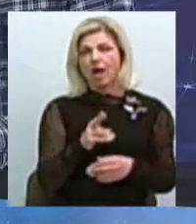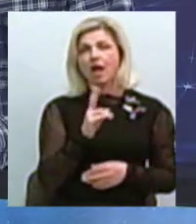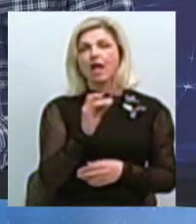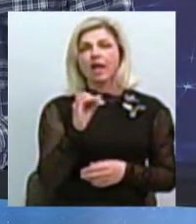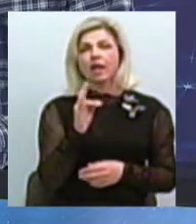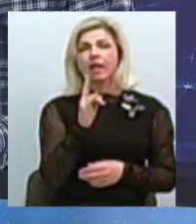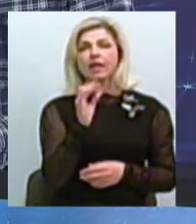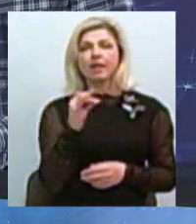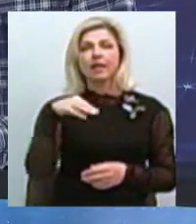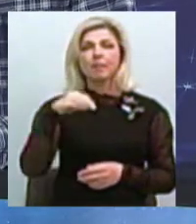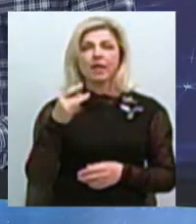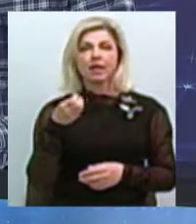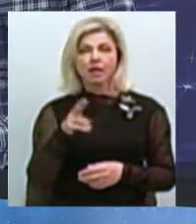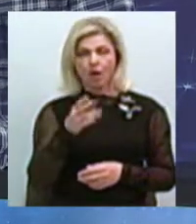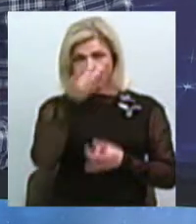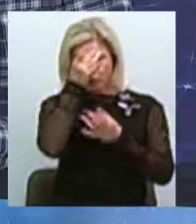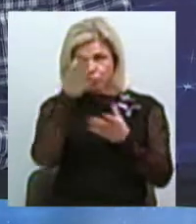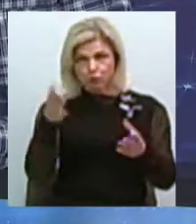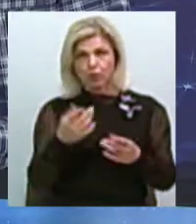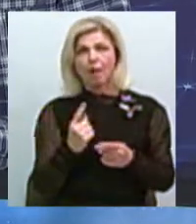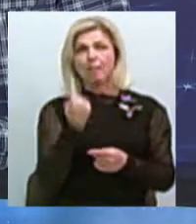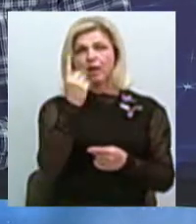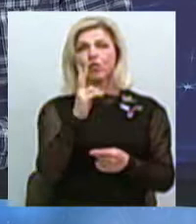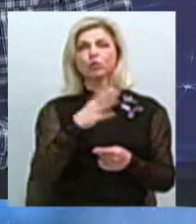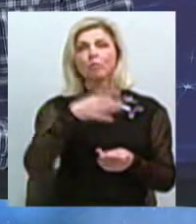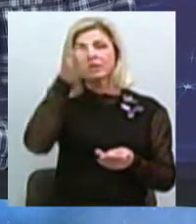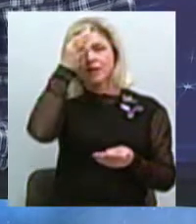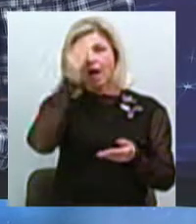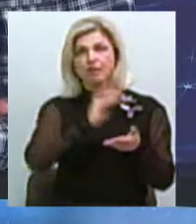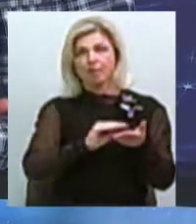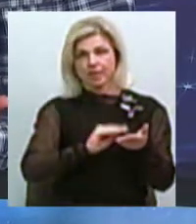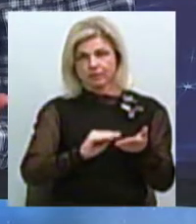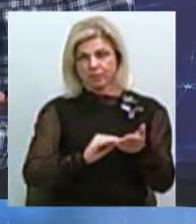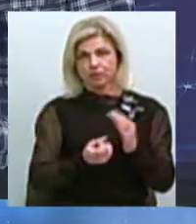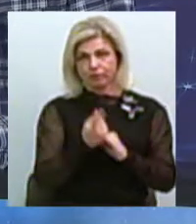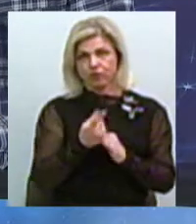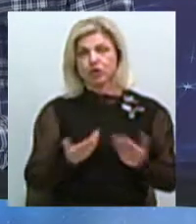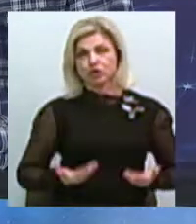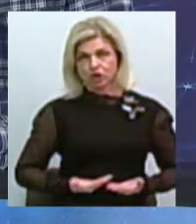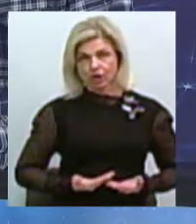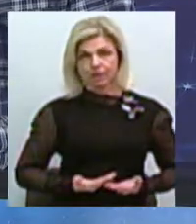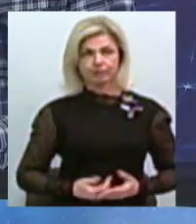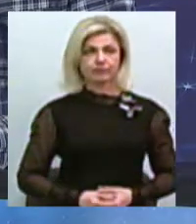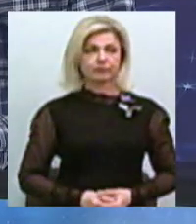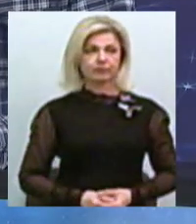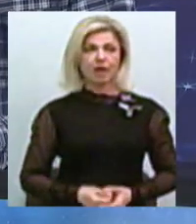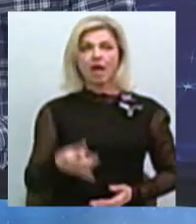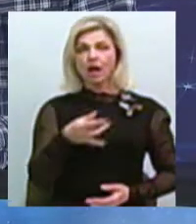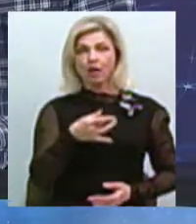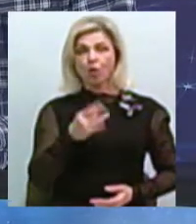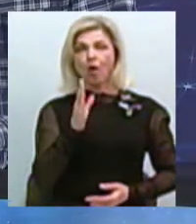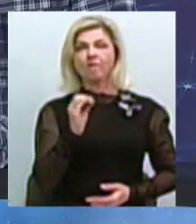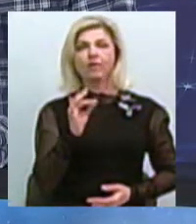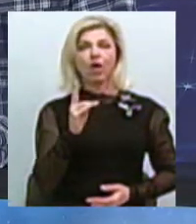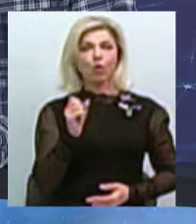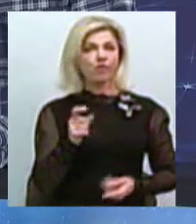перший народ, який згаданий в письмових джерелах кемірійці, які мешкали саме на території Миколаївщини. мікрорайон Варварівка до нього відношення